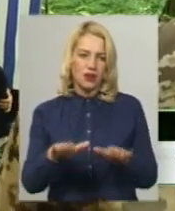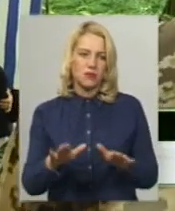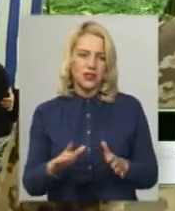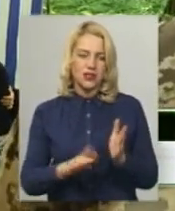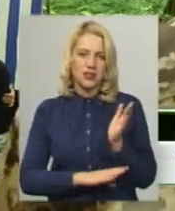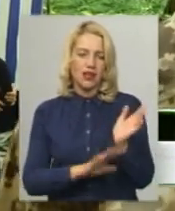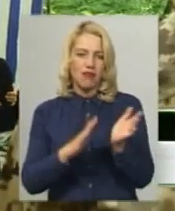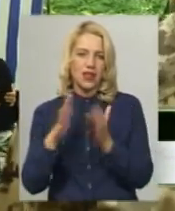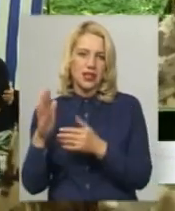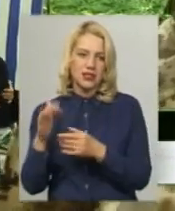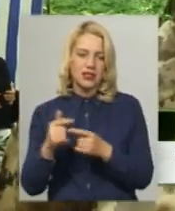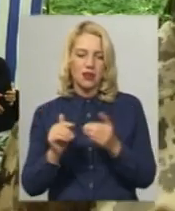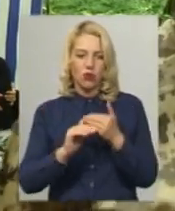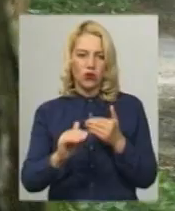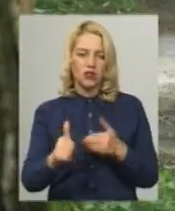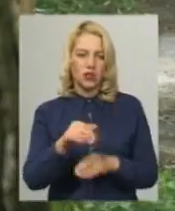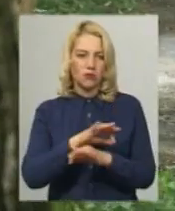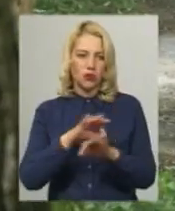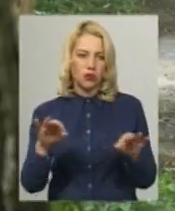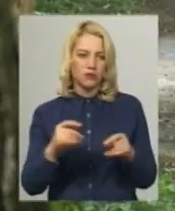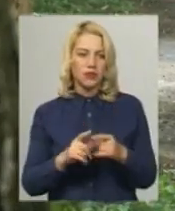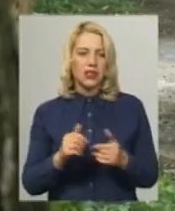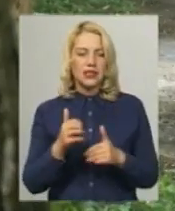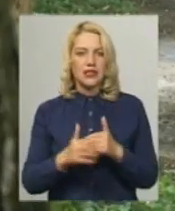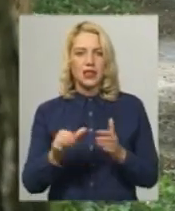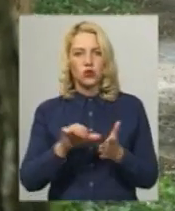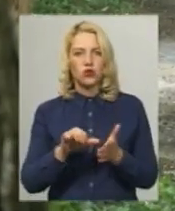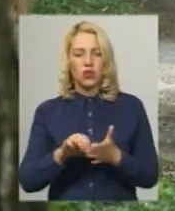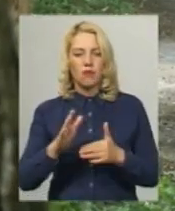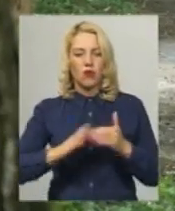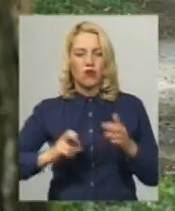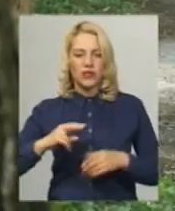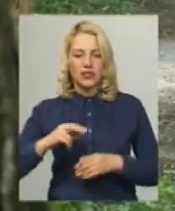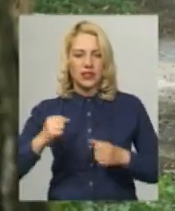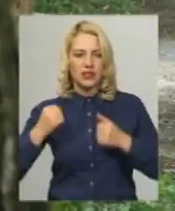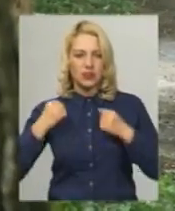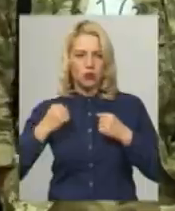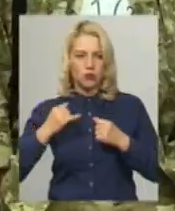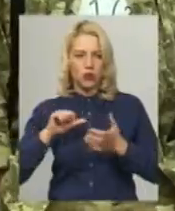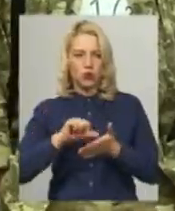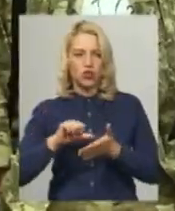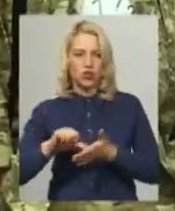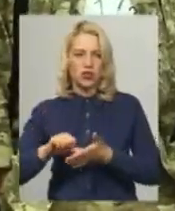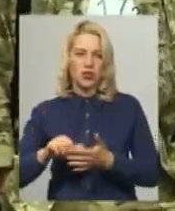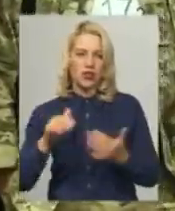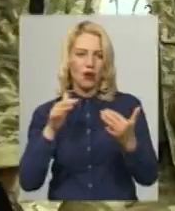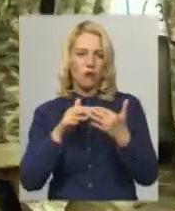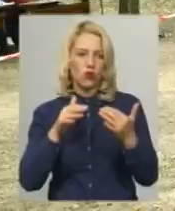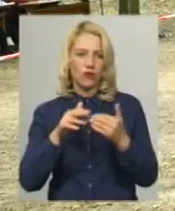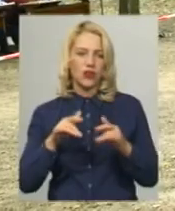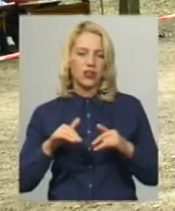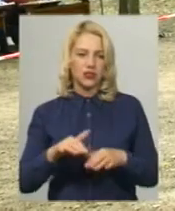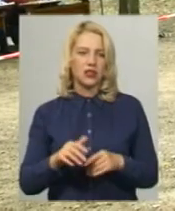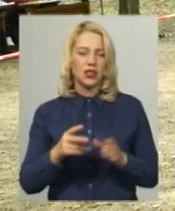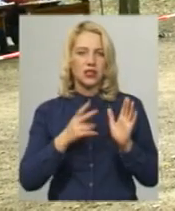в лісі, там є покриття хороше. Серед учасники – професійні спортсмени та учасники бойових дій, додає Андрій Мінников.